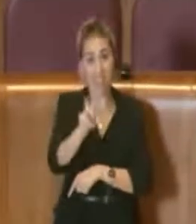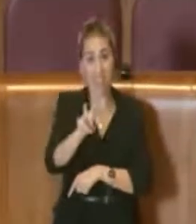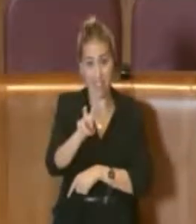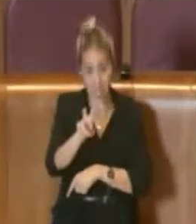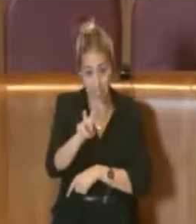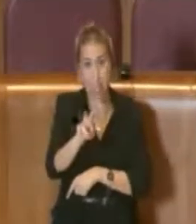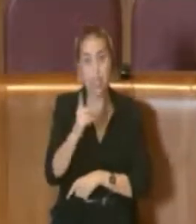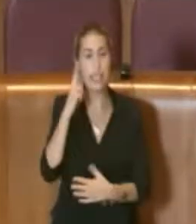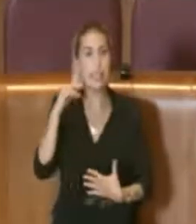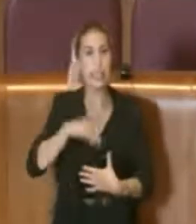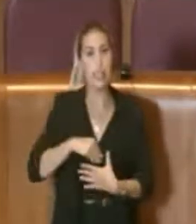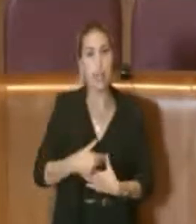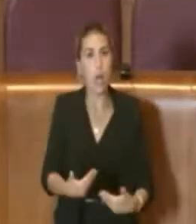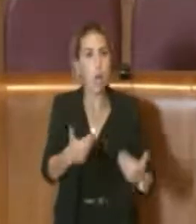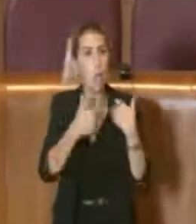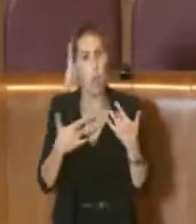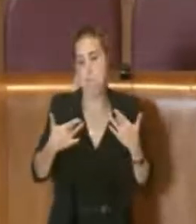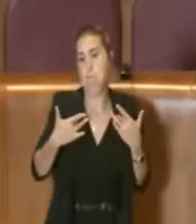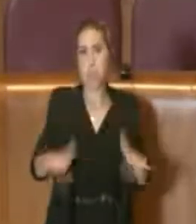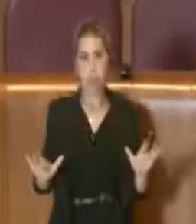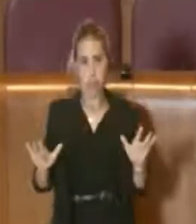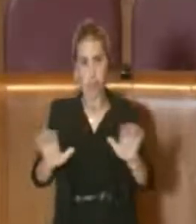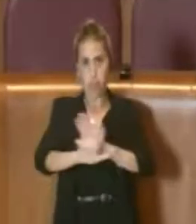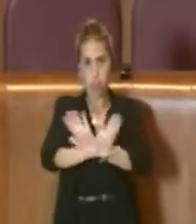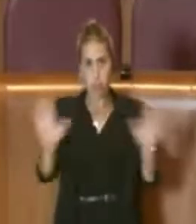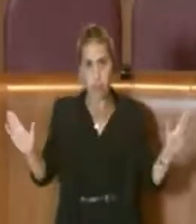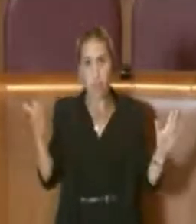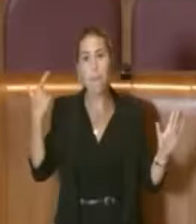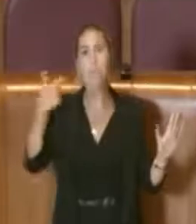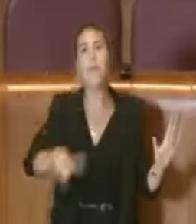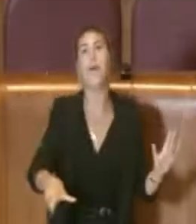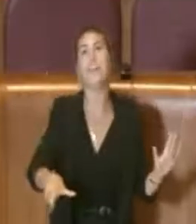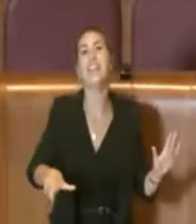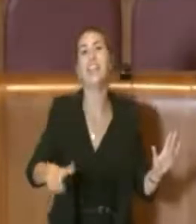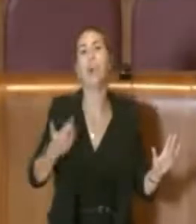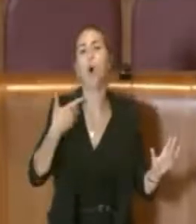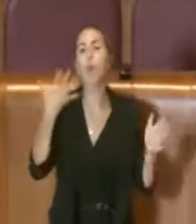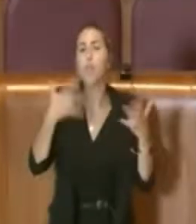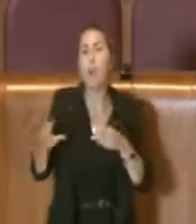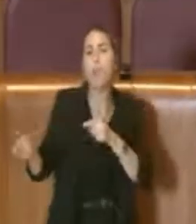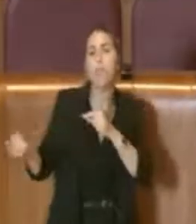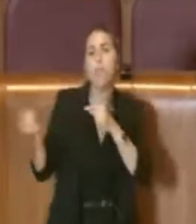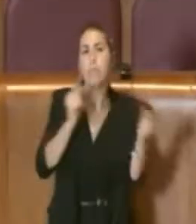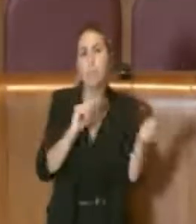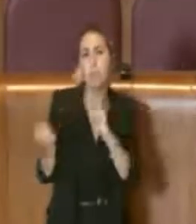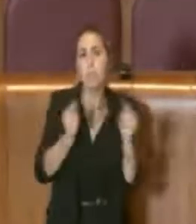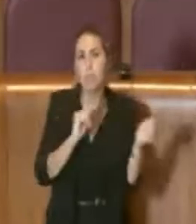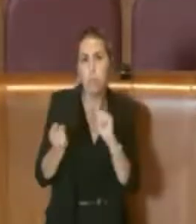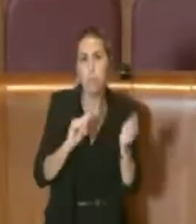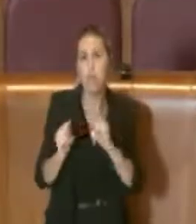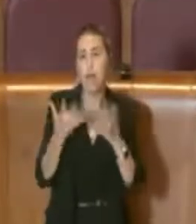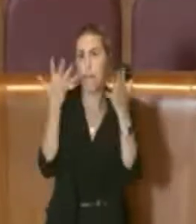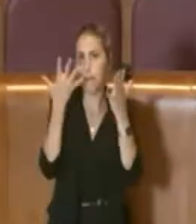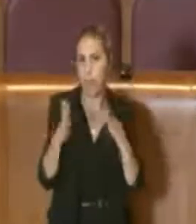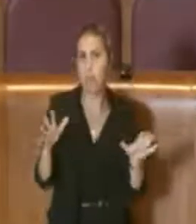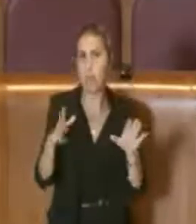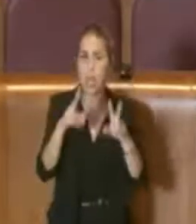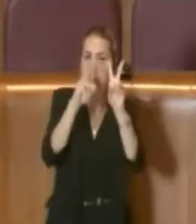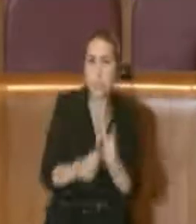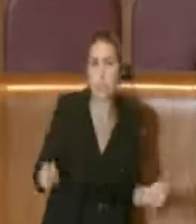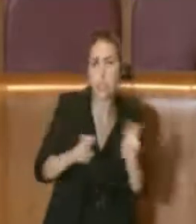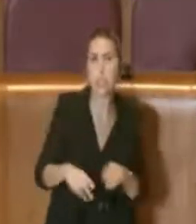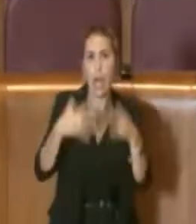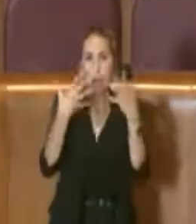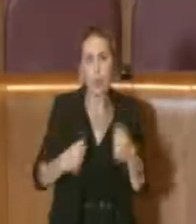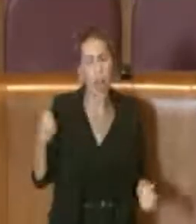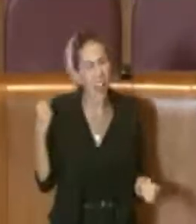mi sento di non avere nessuna responsabilità, perché li abbiamo trattati molto, li abbiamo esaminati,